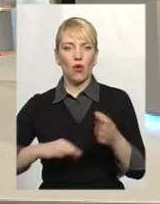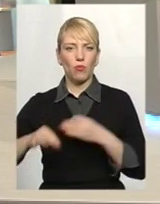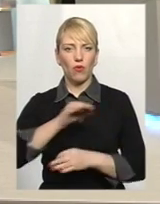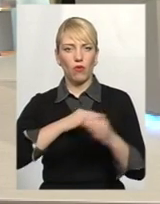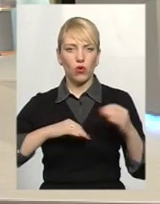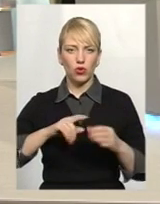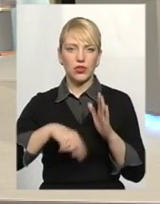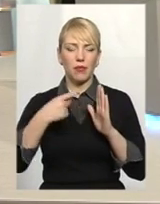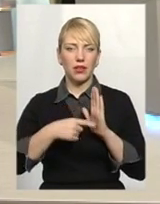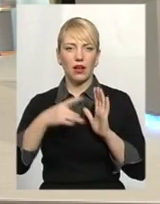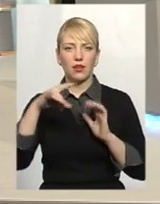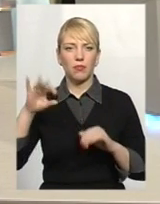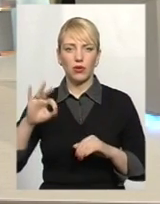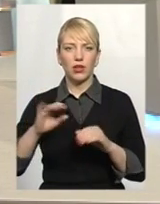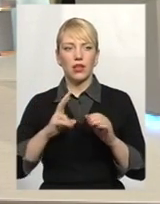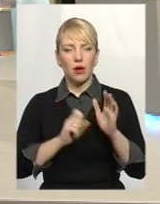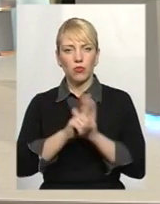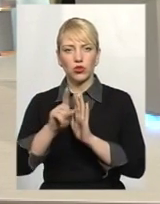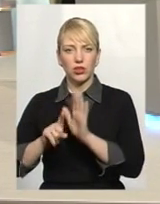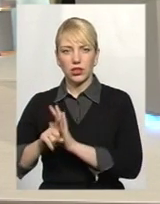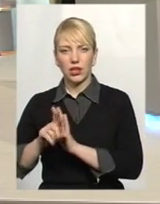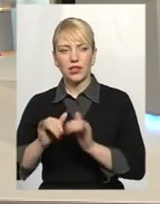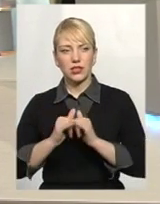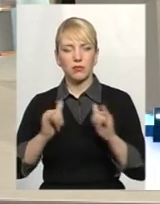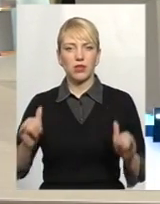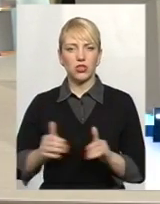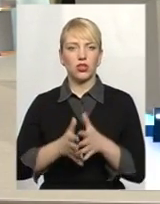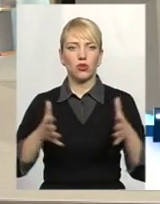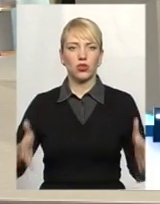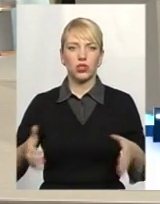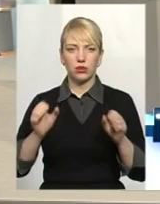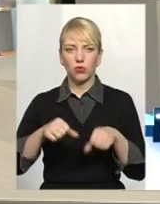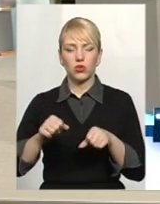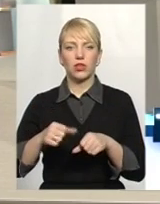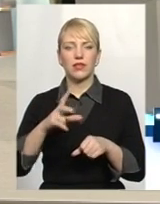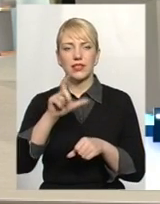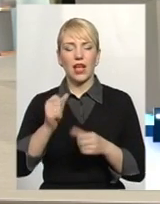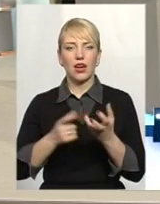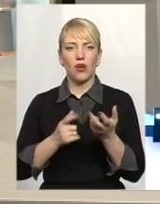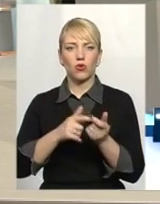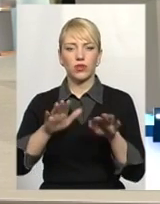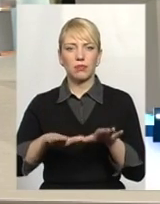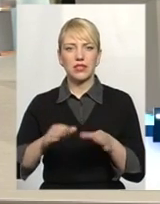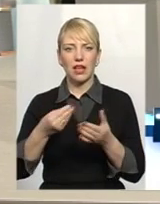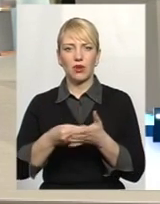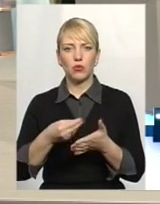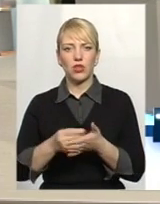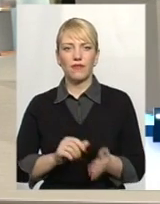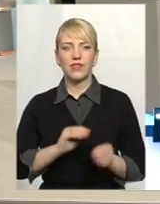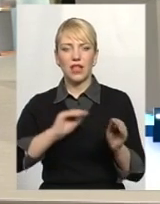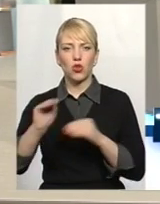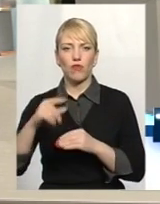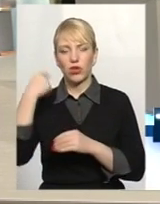питання, принаймні на початках, збільшити, розширити можливості за рахунок місцевих бюджетів встановлення